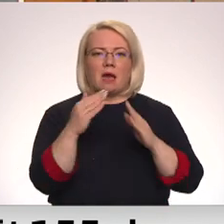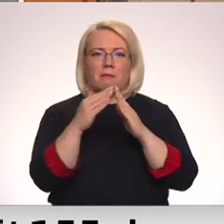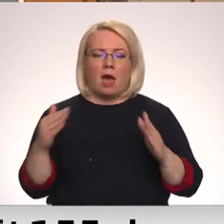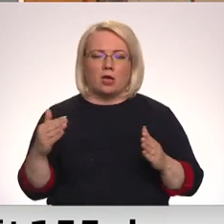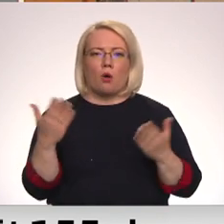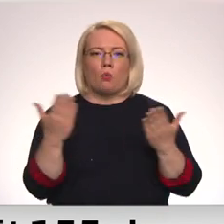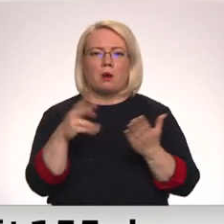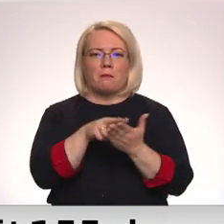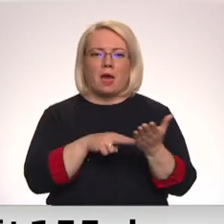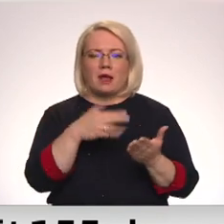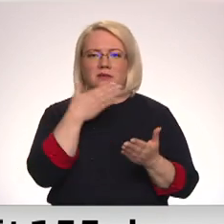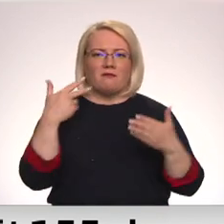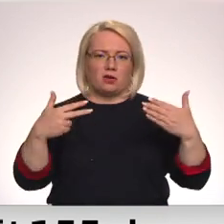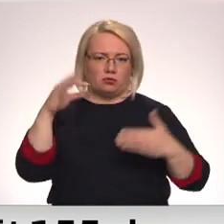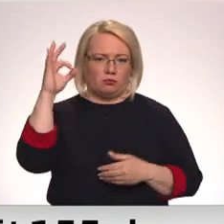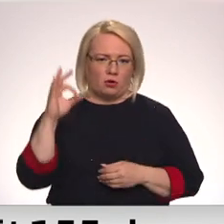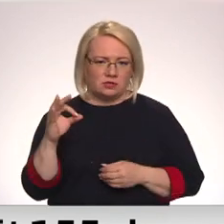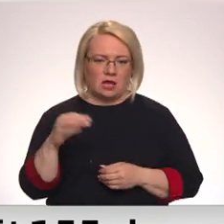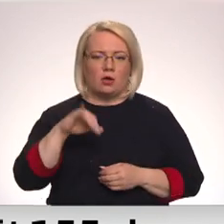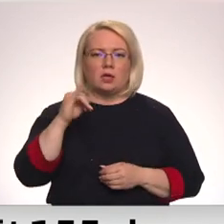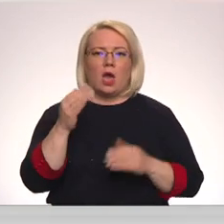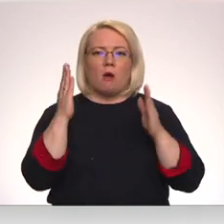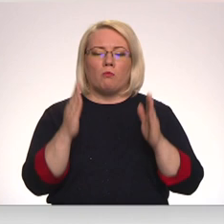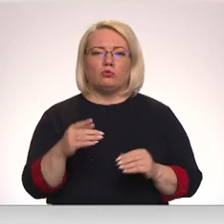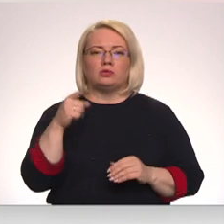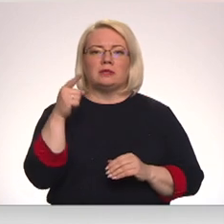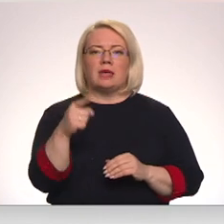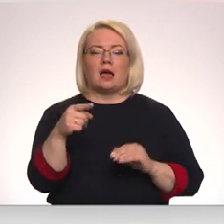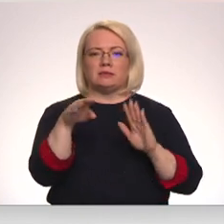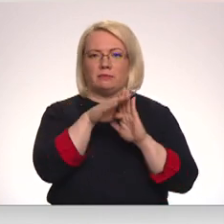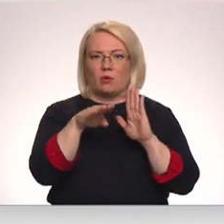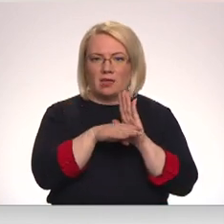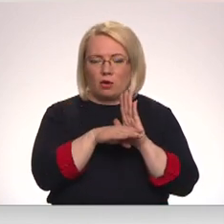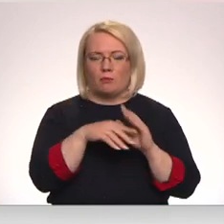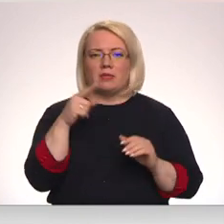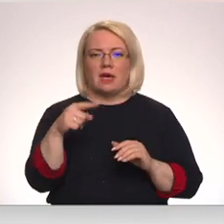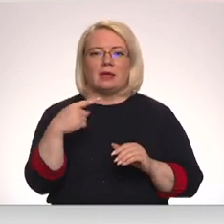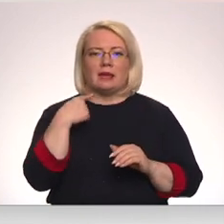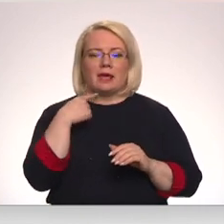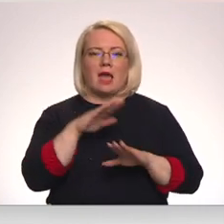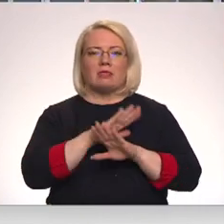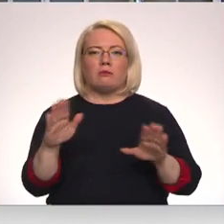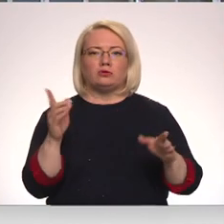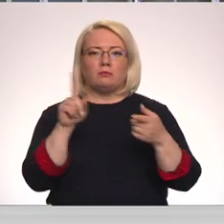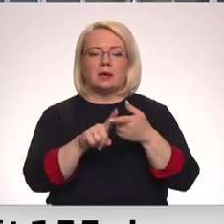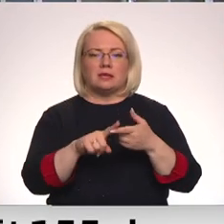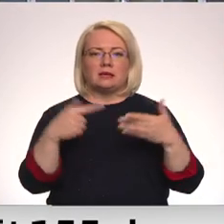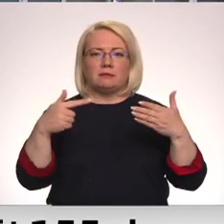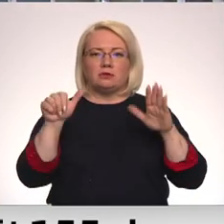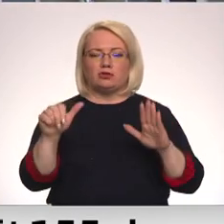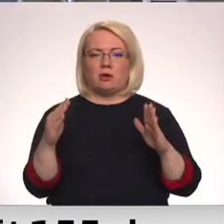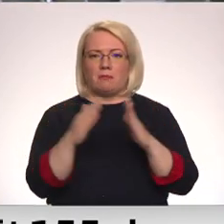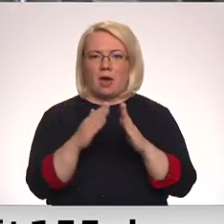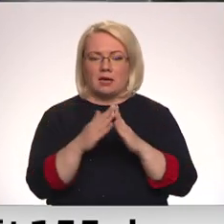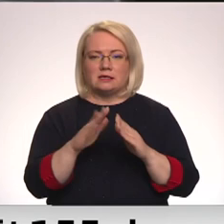80%. Ja būtu šāds regulējums, tad Rīgā netiktu pieslēgtas tikai un vienīgas 76 mājas. Bet to, ka